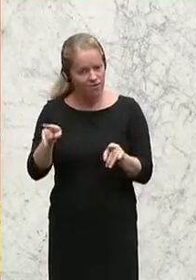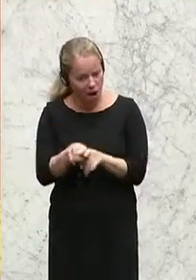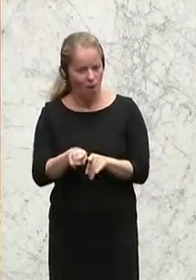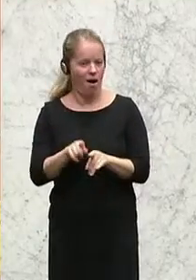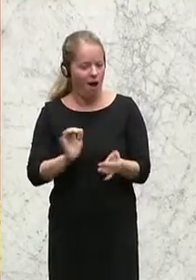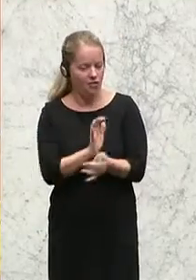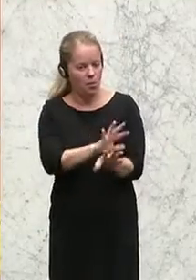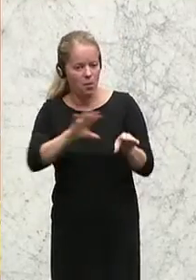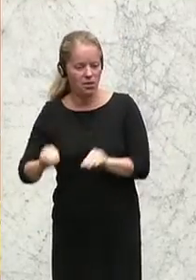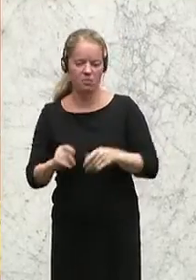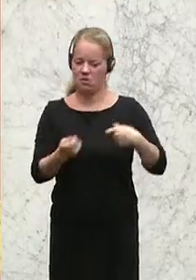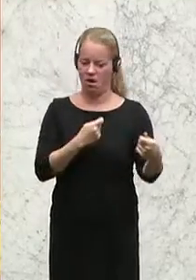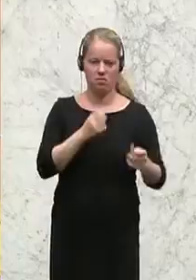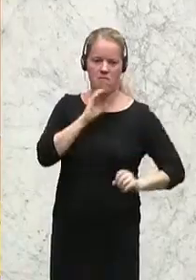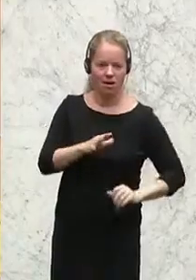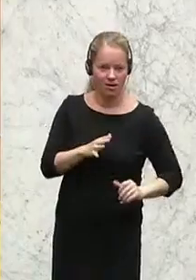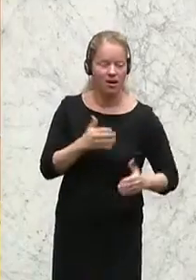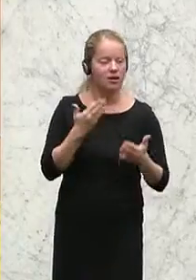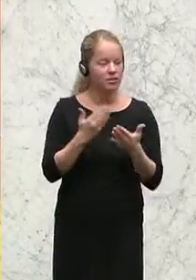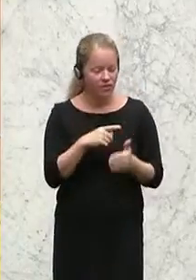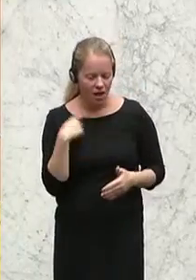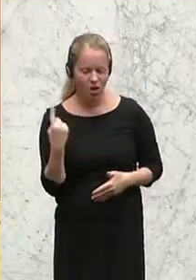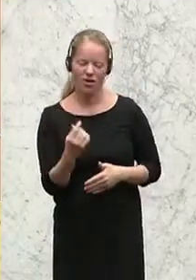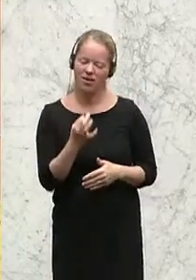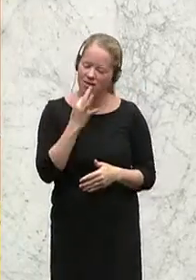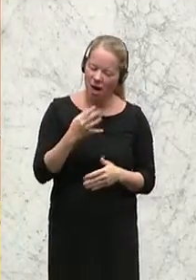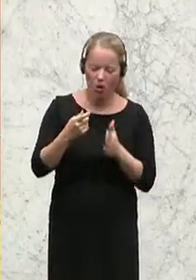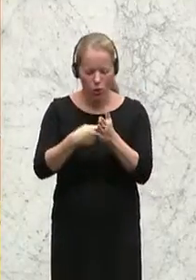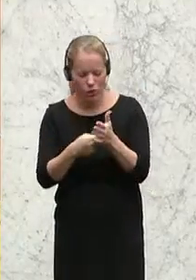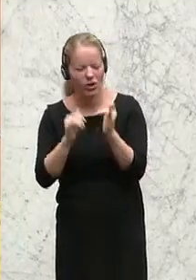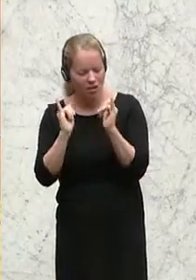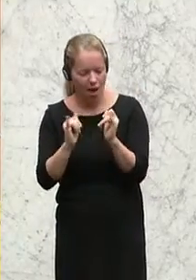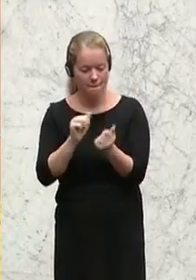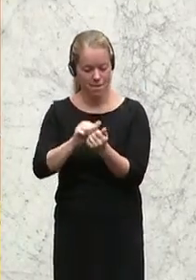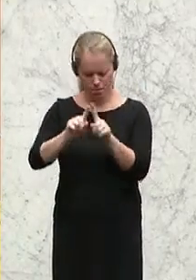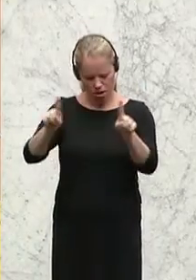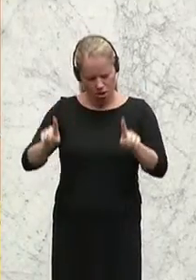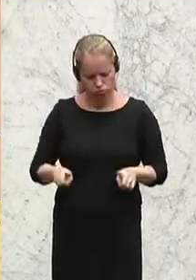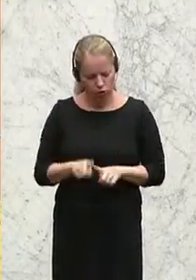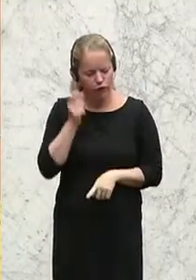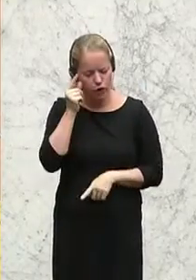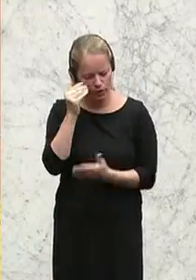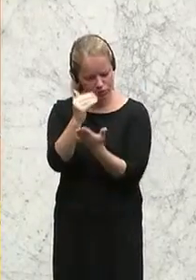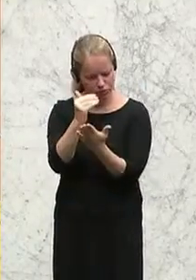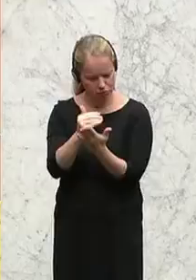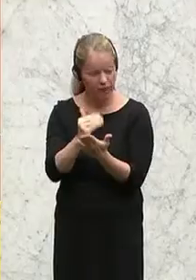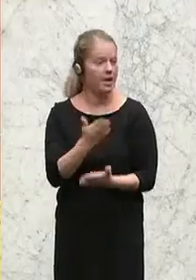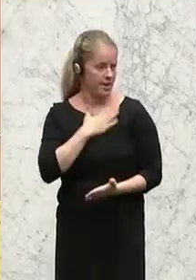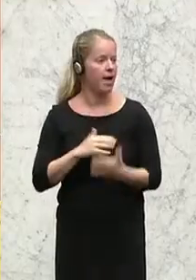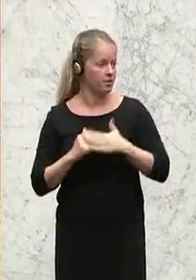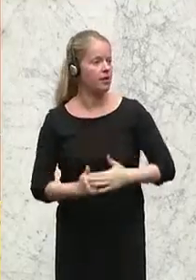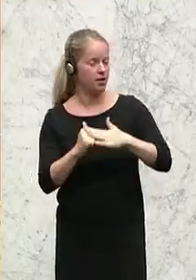alle möglichen Detailkorrekturen mit, die auch in diesem Paper vernünftig vorgeschlagen werden.